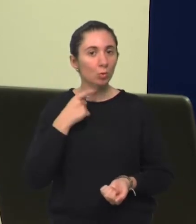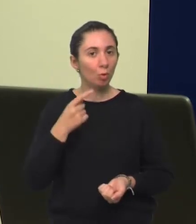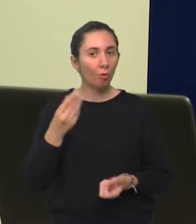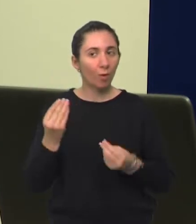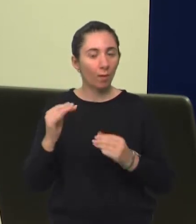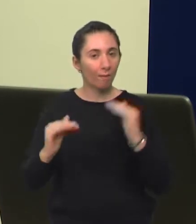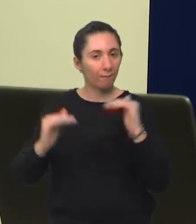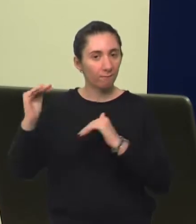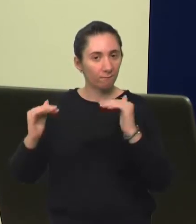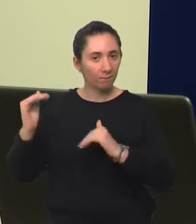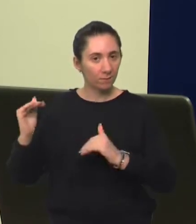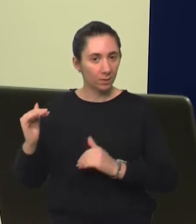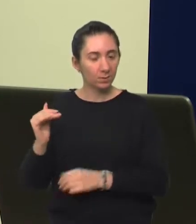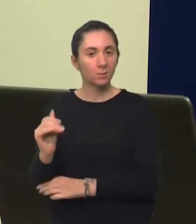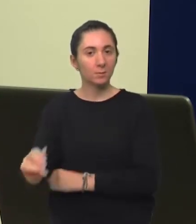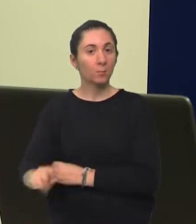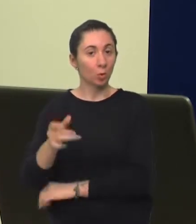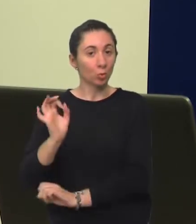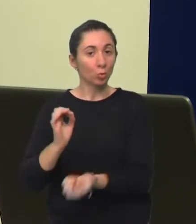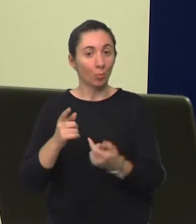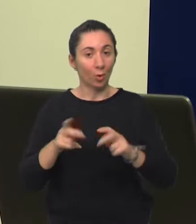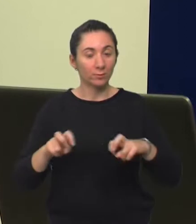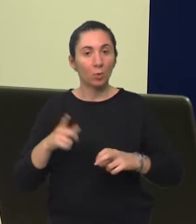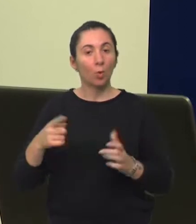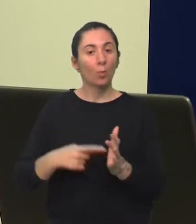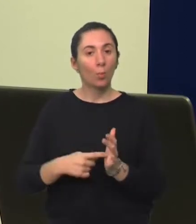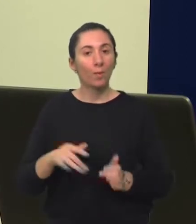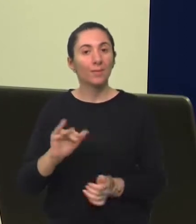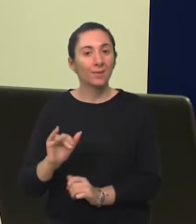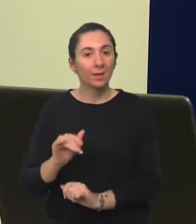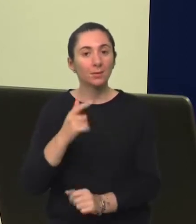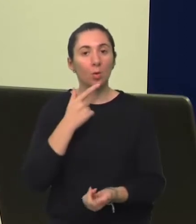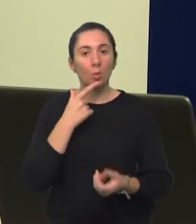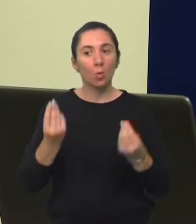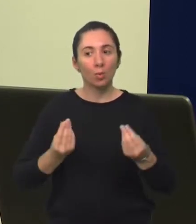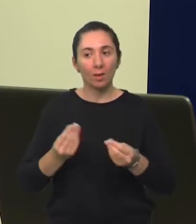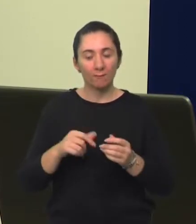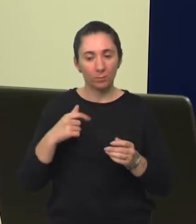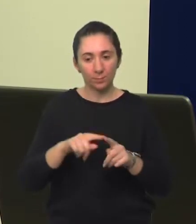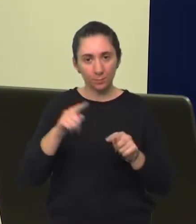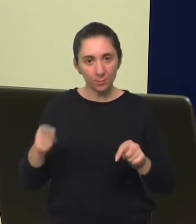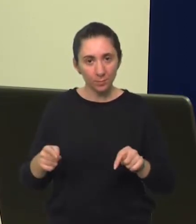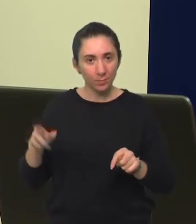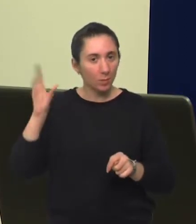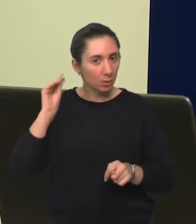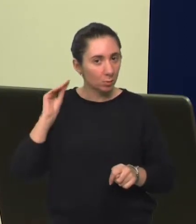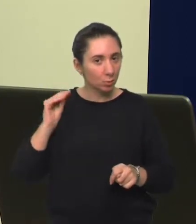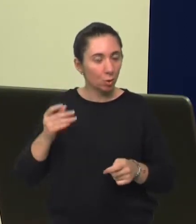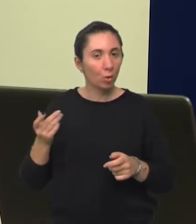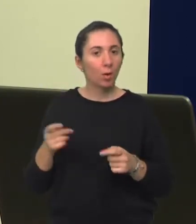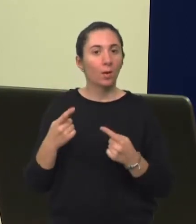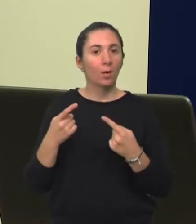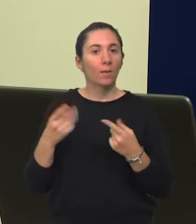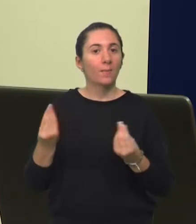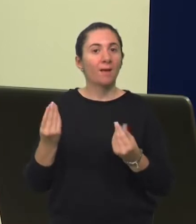sekvence. I recimo rađeno je jedno ovako zgodno istraživanje koje je pokazalo da djeca kojom je u određenom periodu intrauterinog razvoja puštana